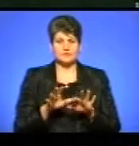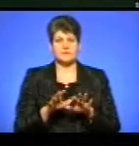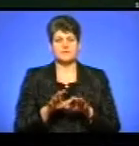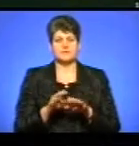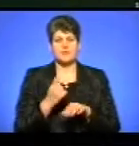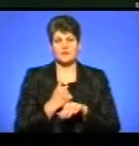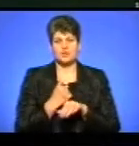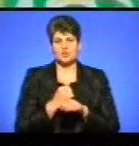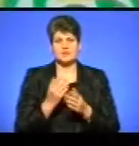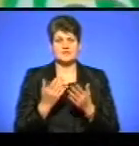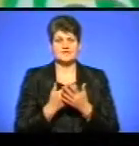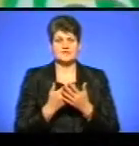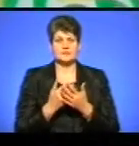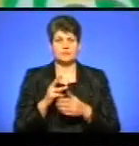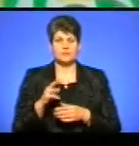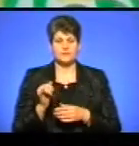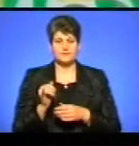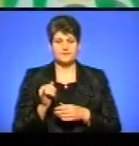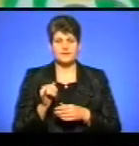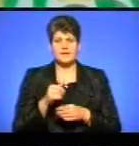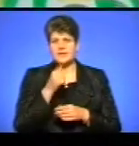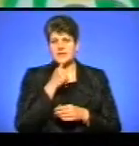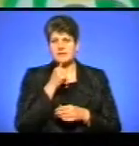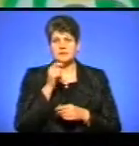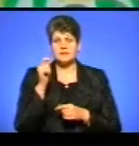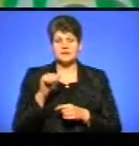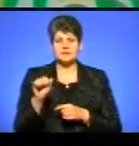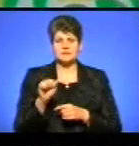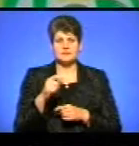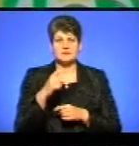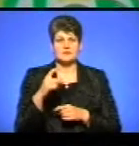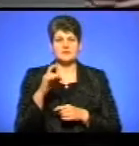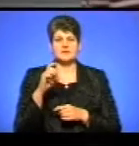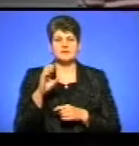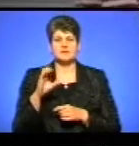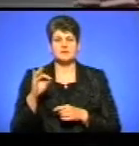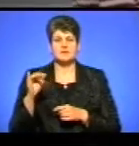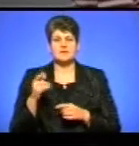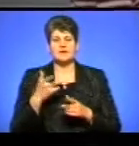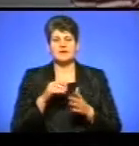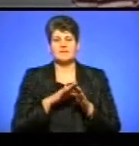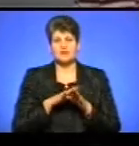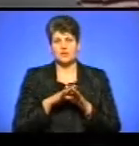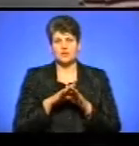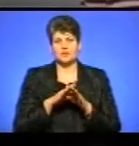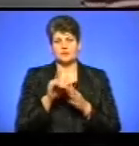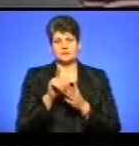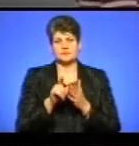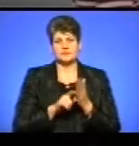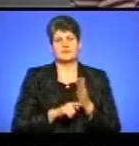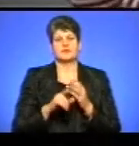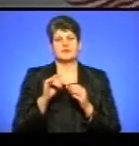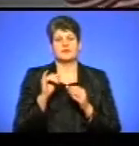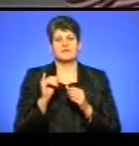Стрілковська. На кастингі з Теребовлі приїхала Христина Лисубей. Вона виконує монолог із п'єси Івана Карпенка